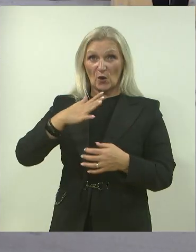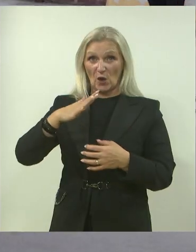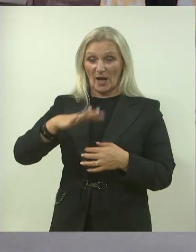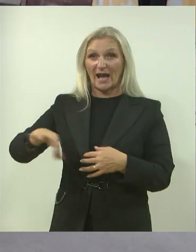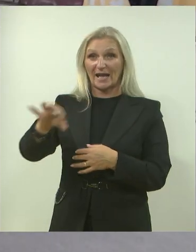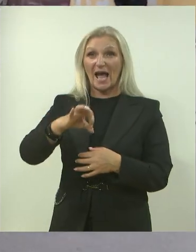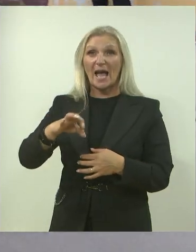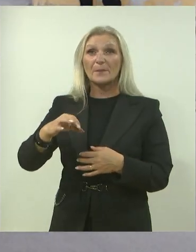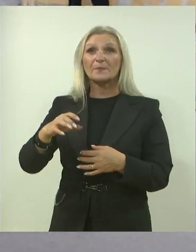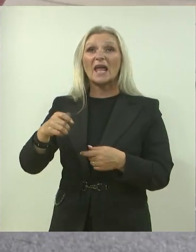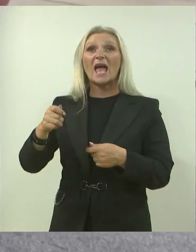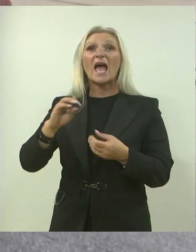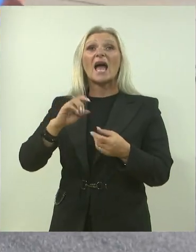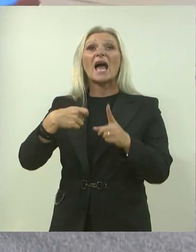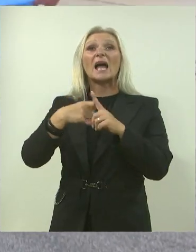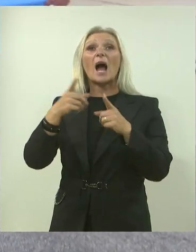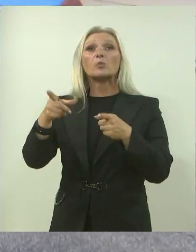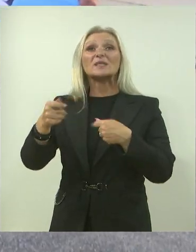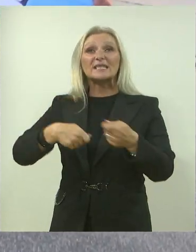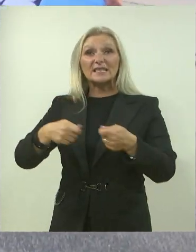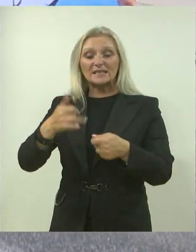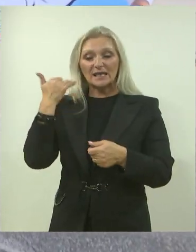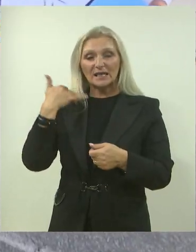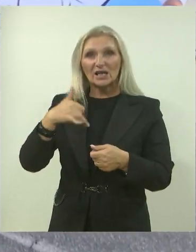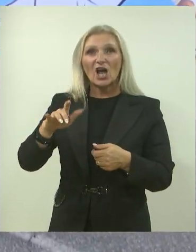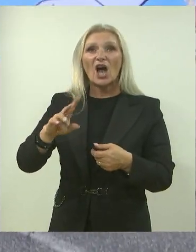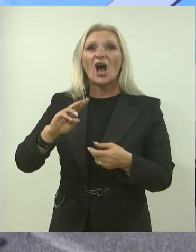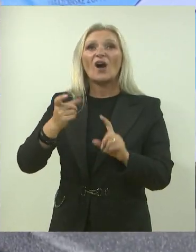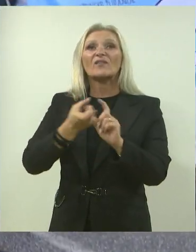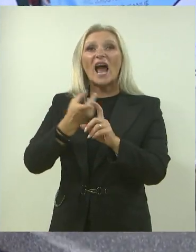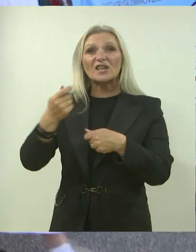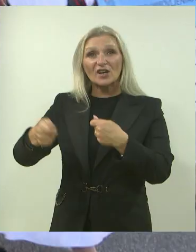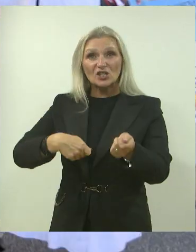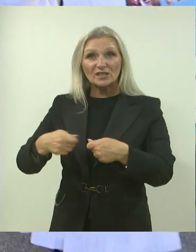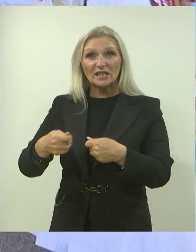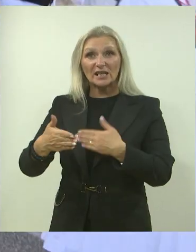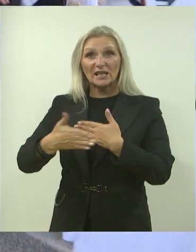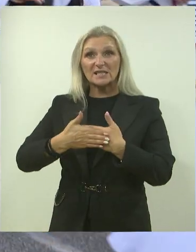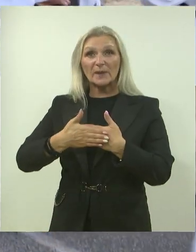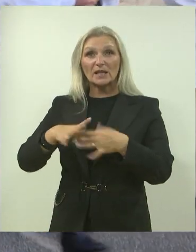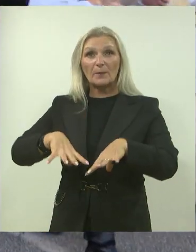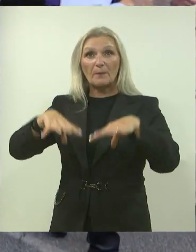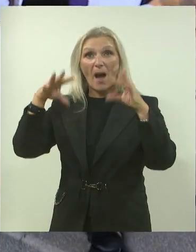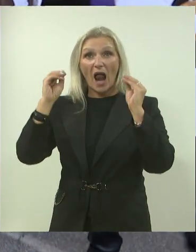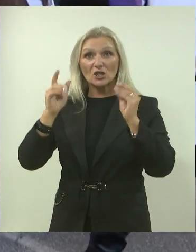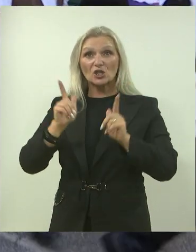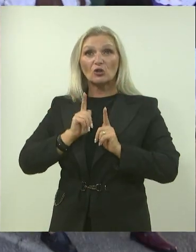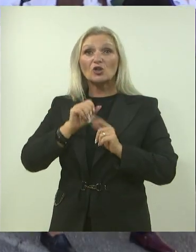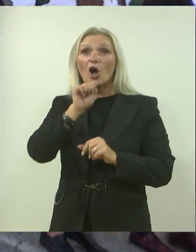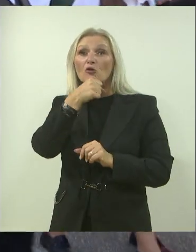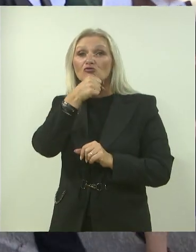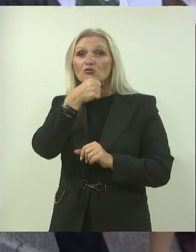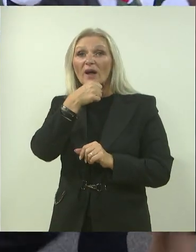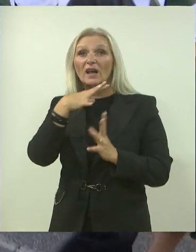se na Kapocinskom trgu Varoždinu te potom krenuli prema Franjevačkom trgu gdje ih je ispred županijske palače dočekao župan Varoždinske